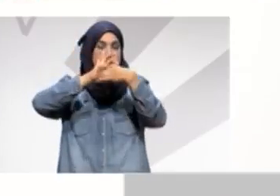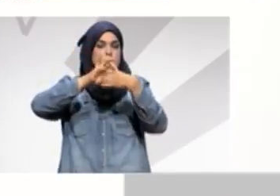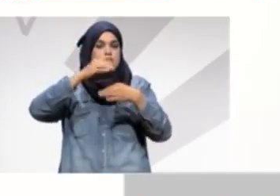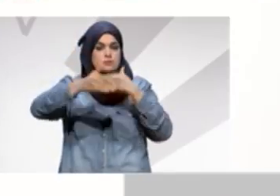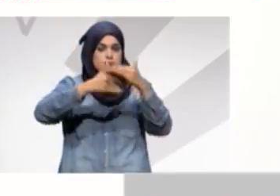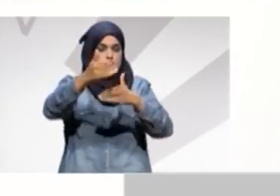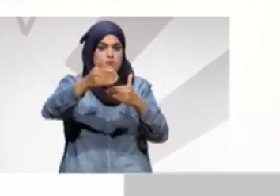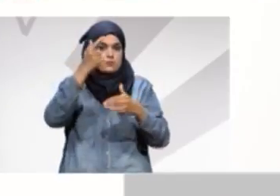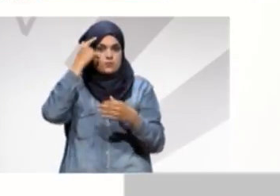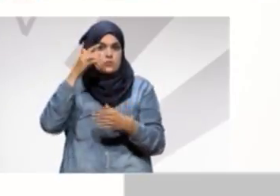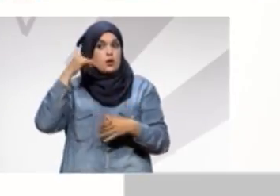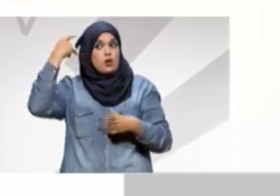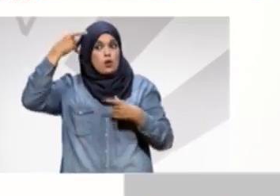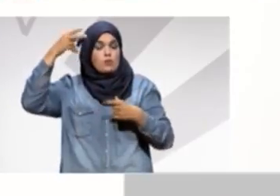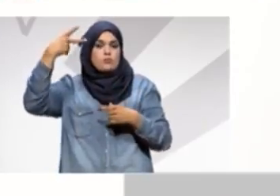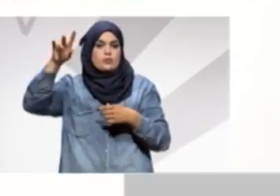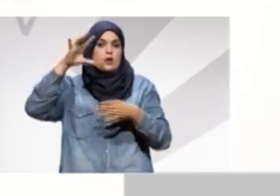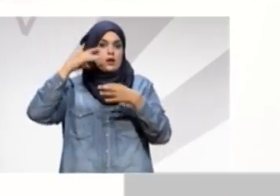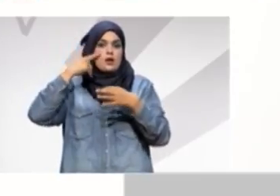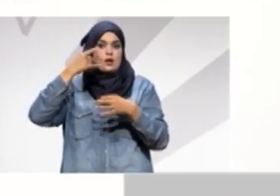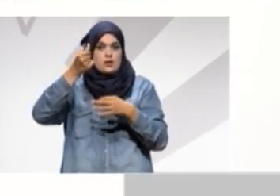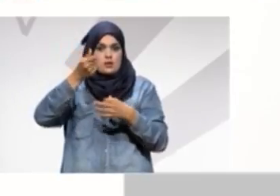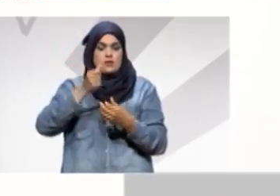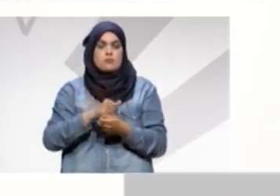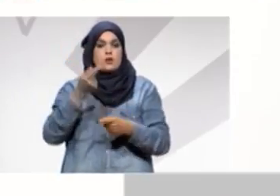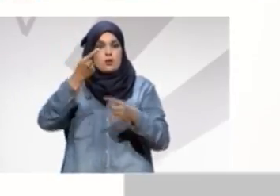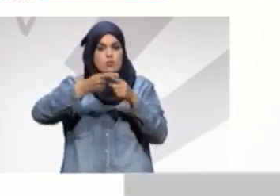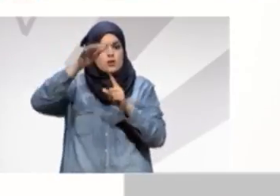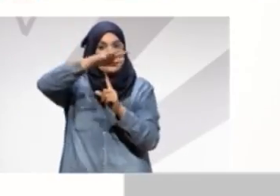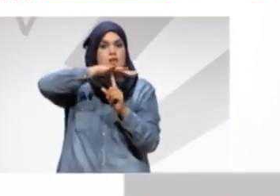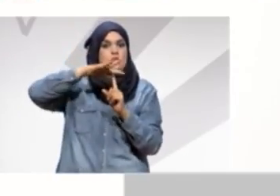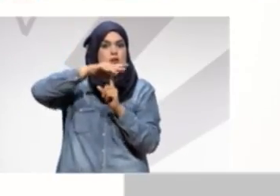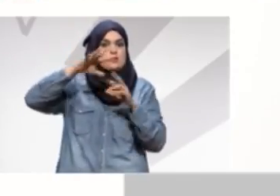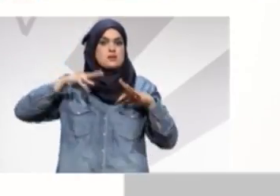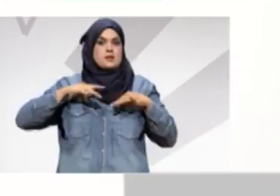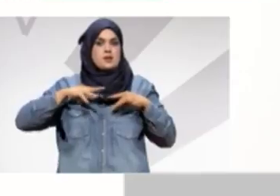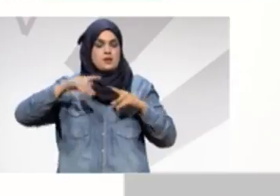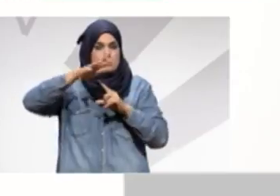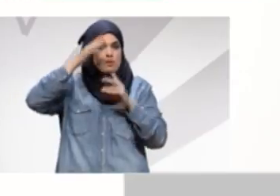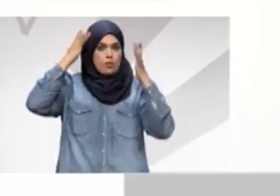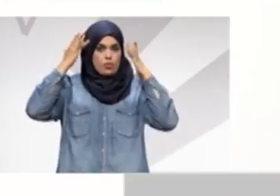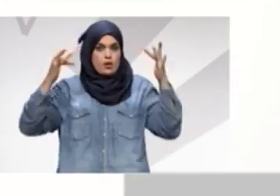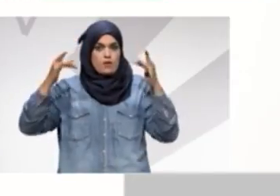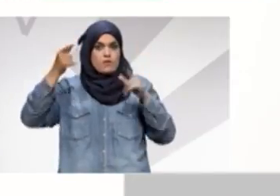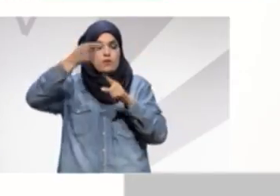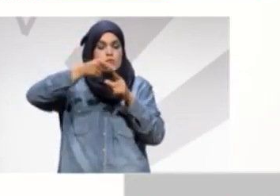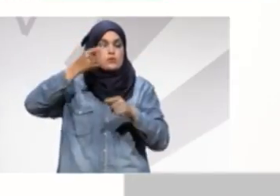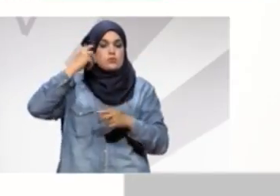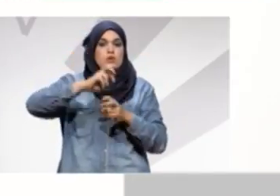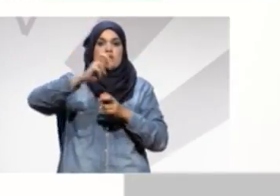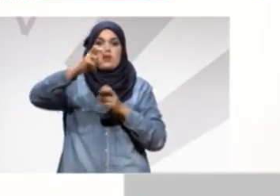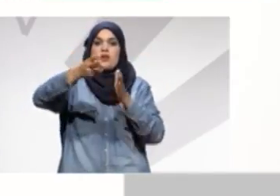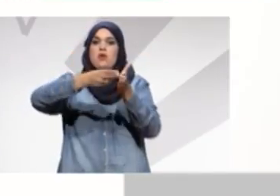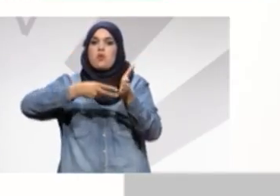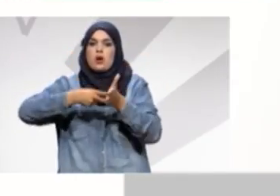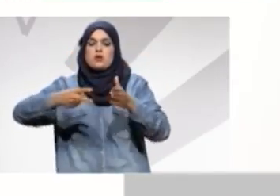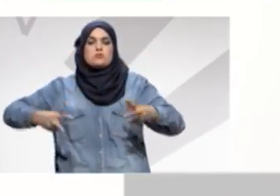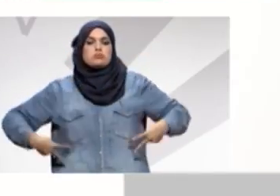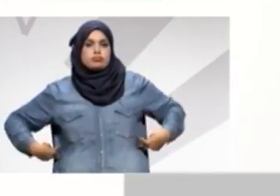وهو حلم عند راهم دعم سياحة البيئية والثقافية أما في مجال النقل الغير المنتظم تكسيو الواج نقل ريفي